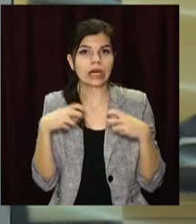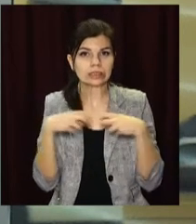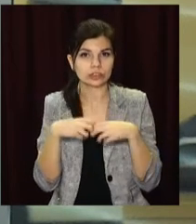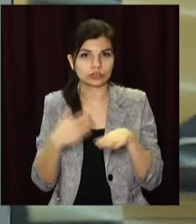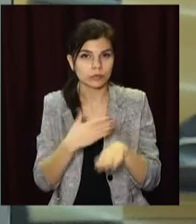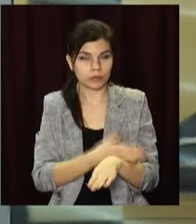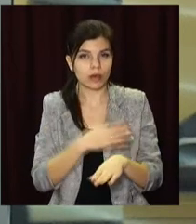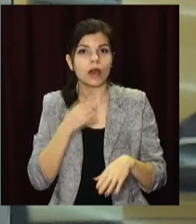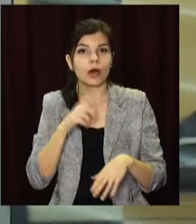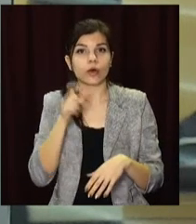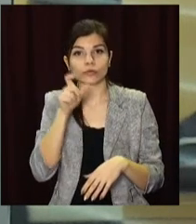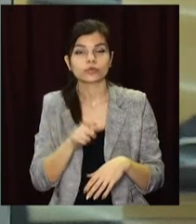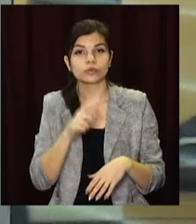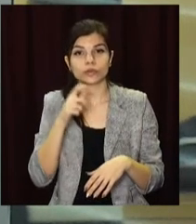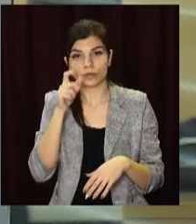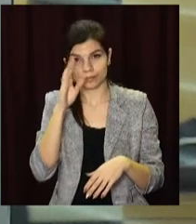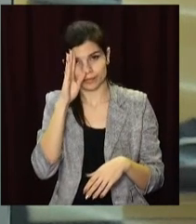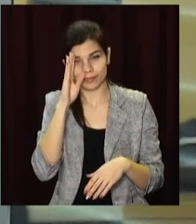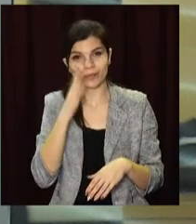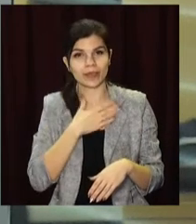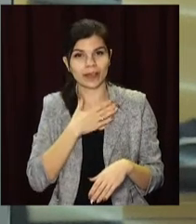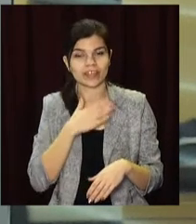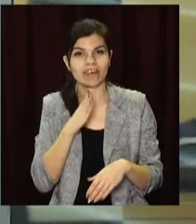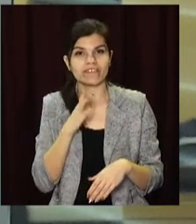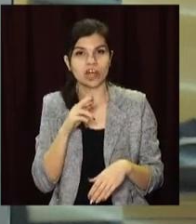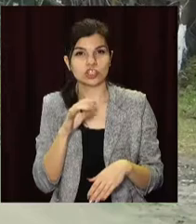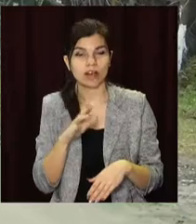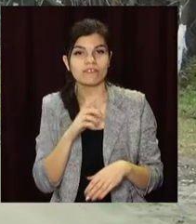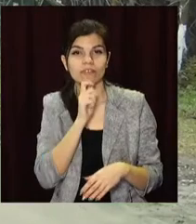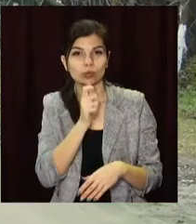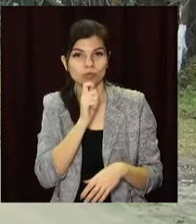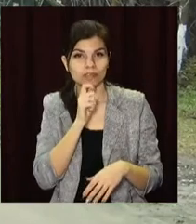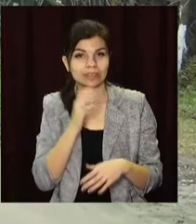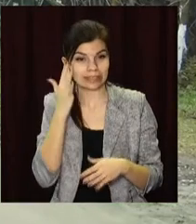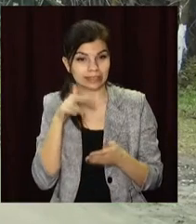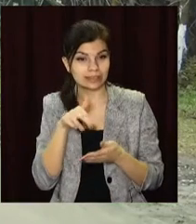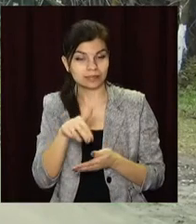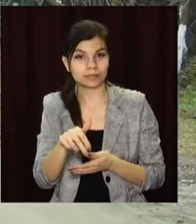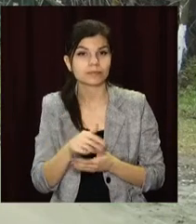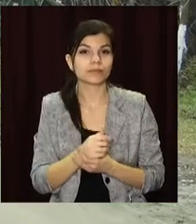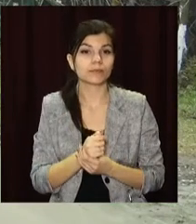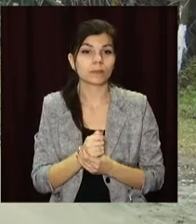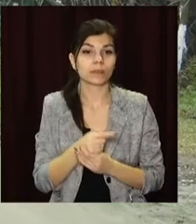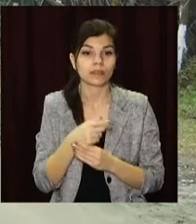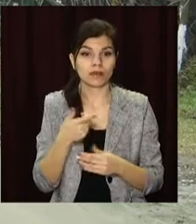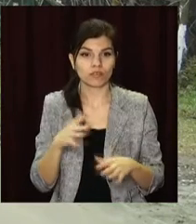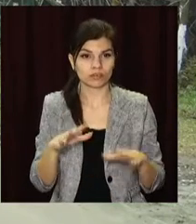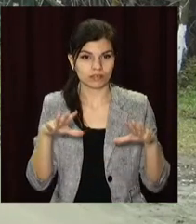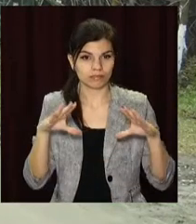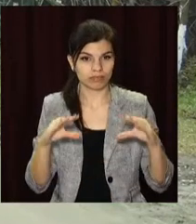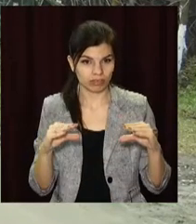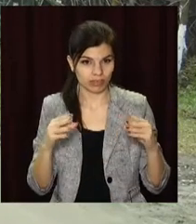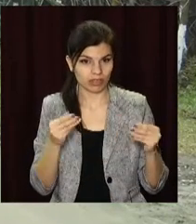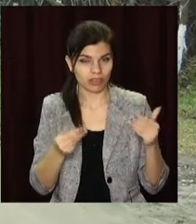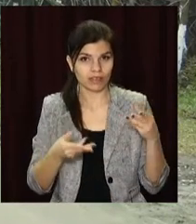Спробува пройтися Глиняною Мандриківською і наш В'ячеслав Куліш. Лідія Положі, яка працює у дитячому екологічному